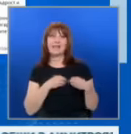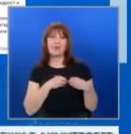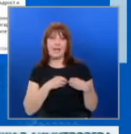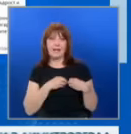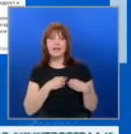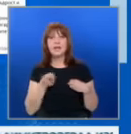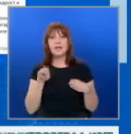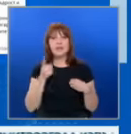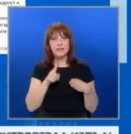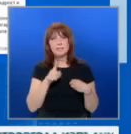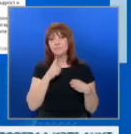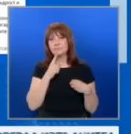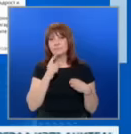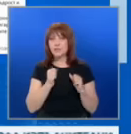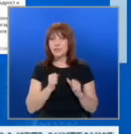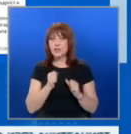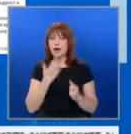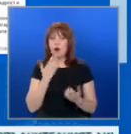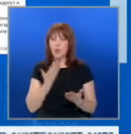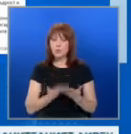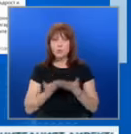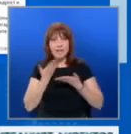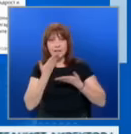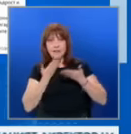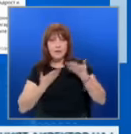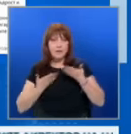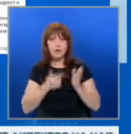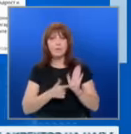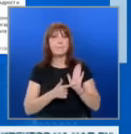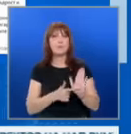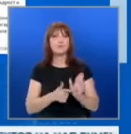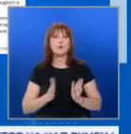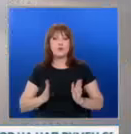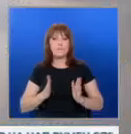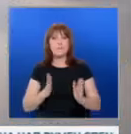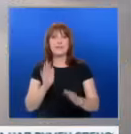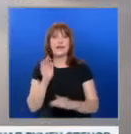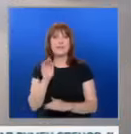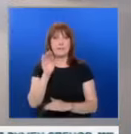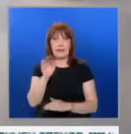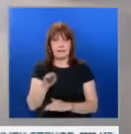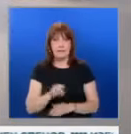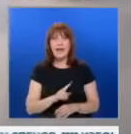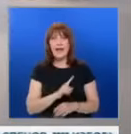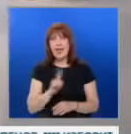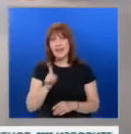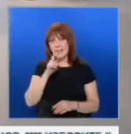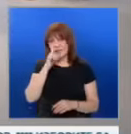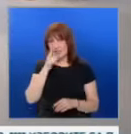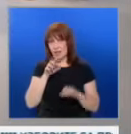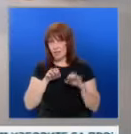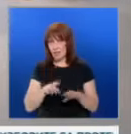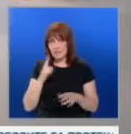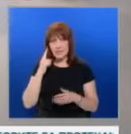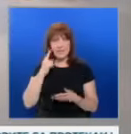и ще разчита на откровен диалог, който да посочи пътя напред. Обеден е, че независимо от допуснитите грешки са